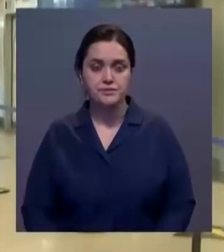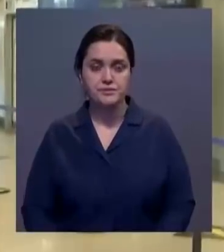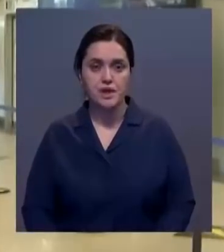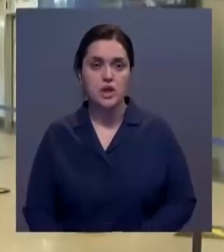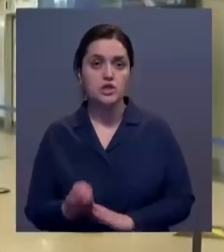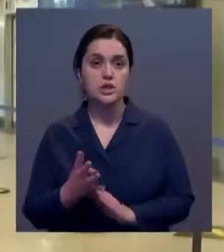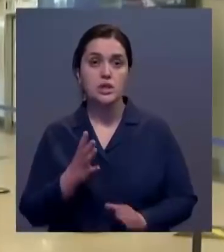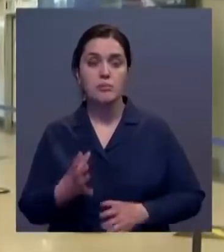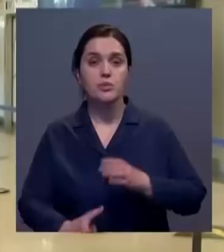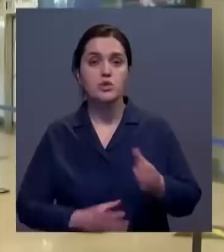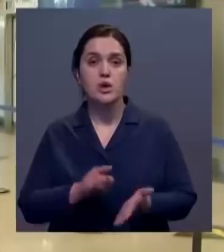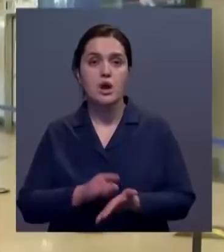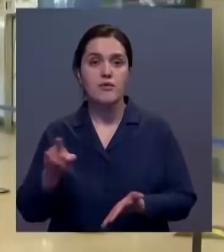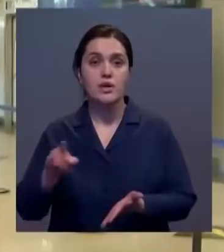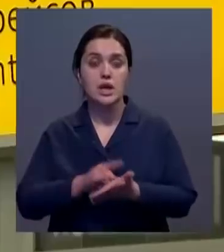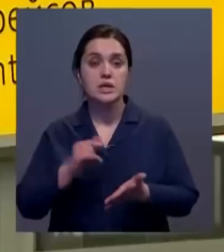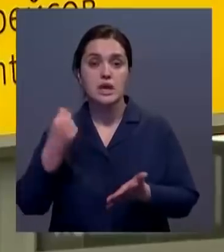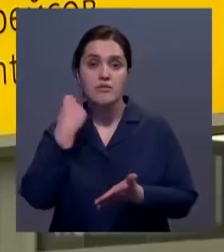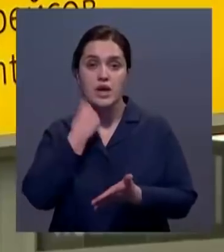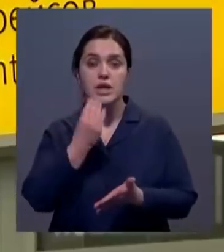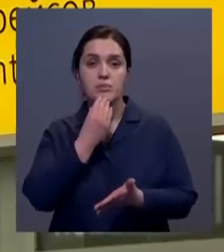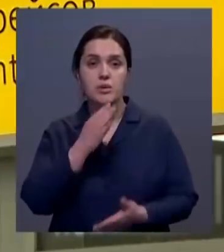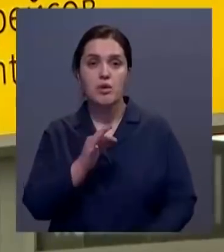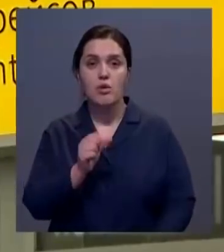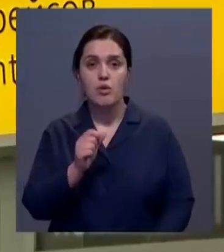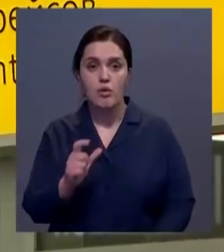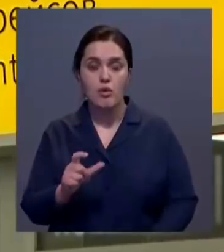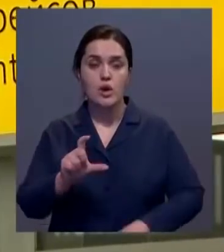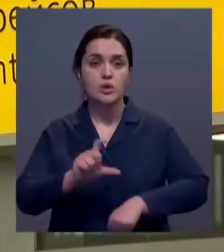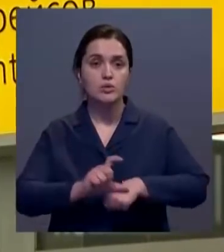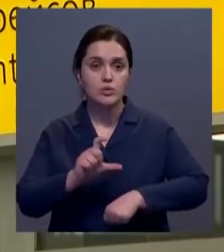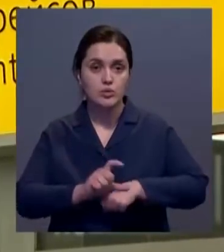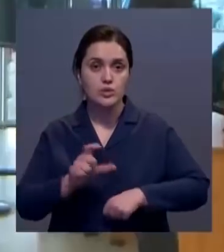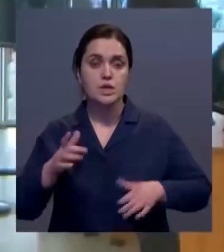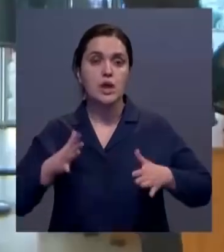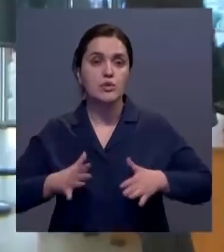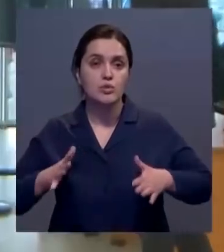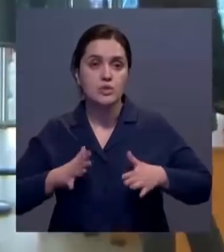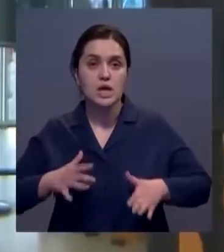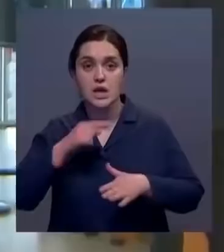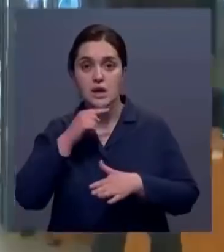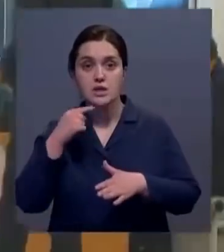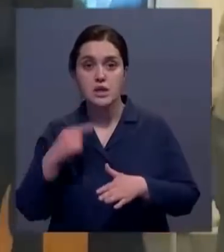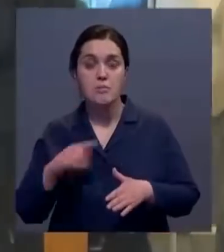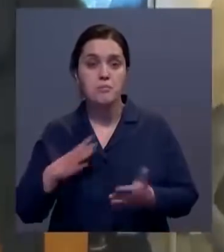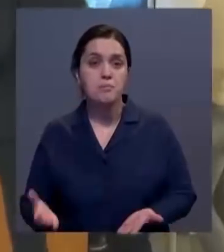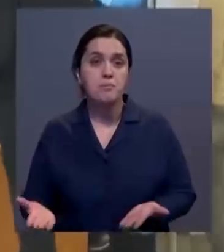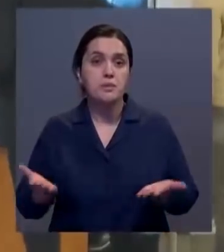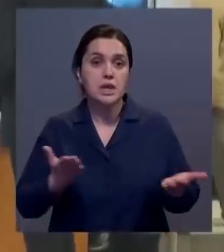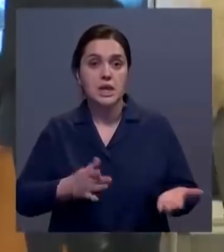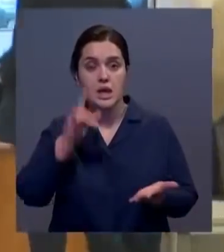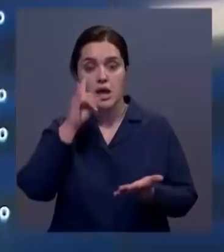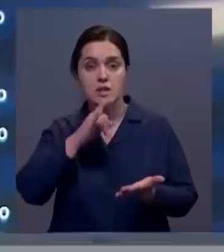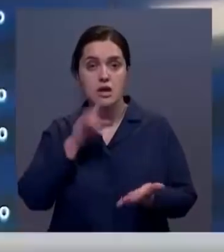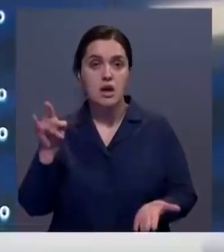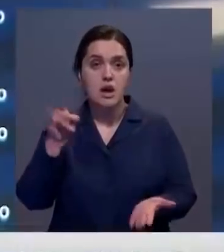14 международных авиарейсов из Великобритании, Египта, Объединенных Арабских Эмиратов, Турции, Грузии и России принял Казахстан